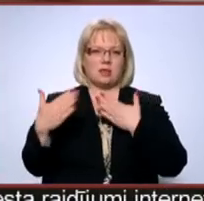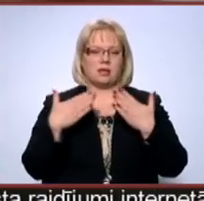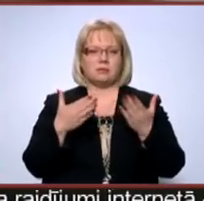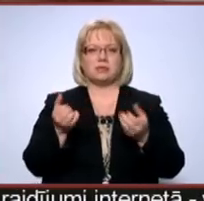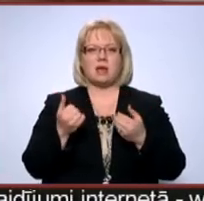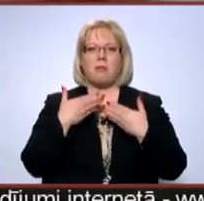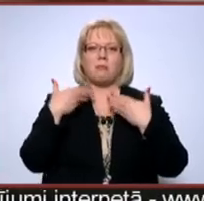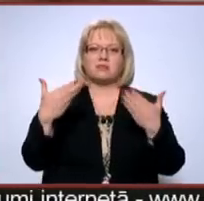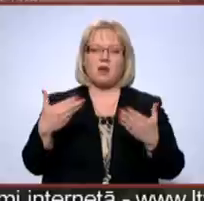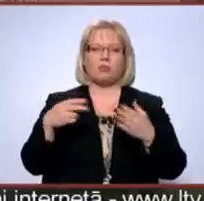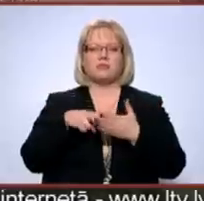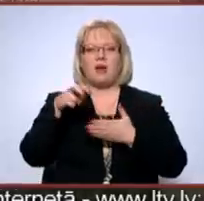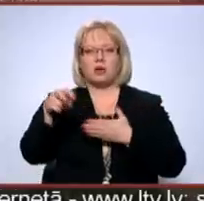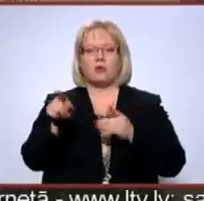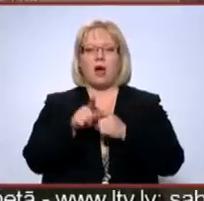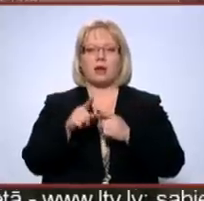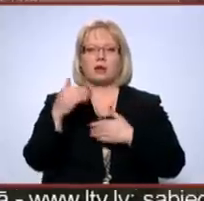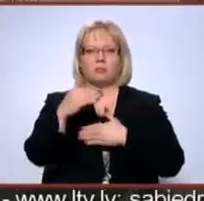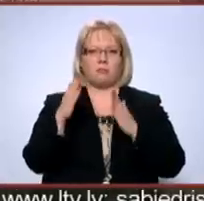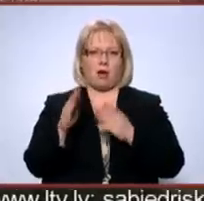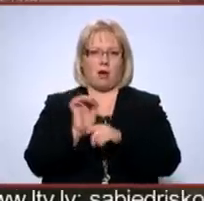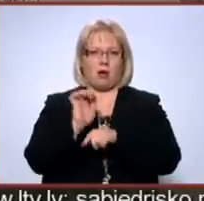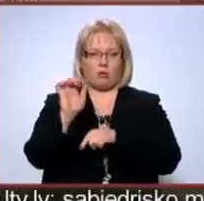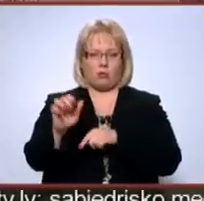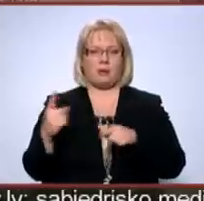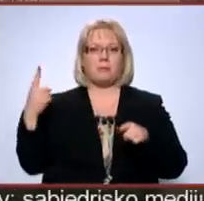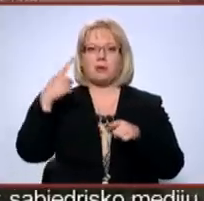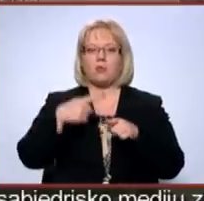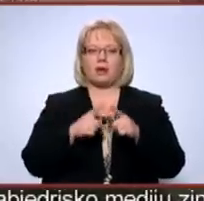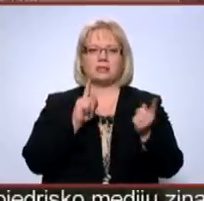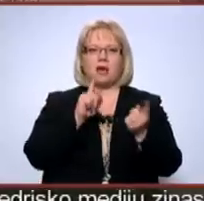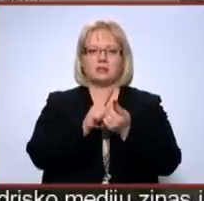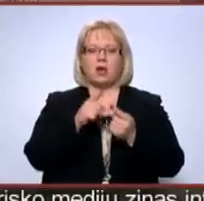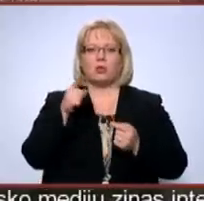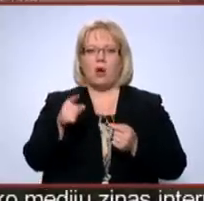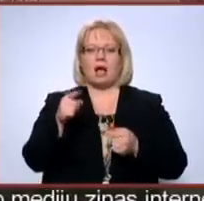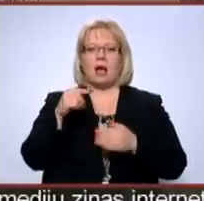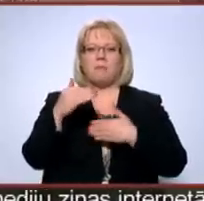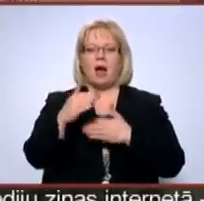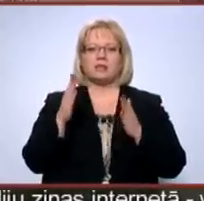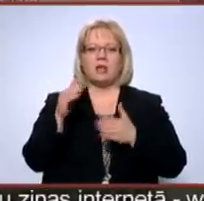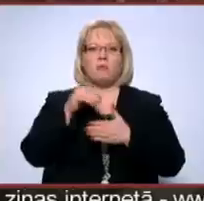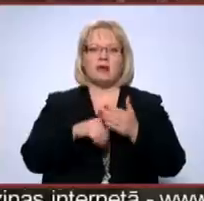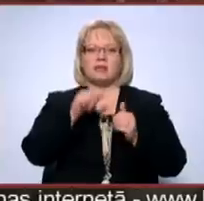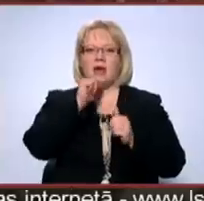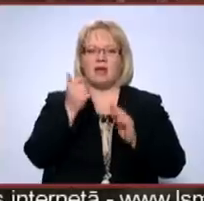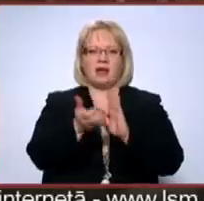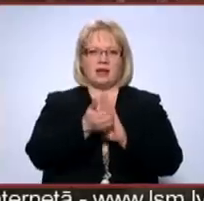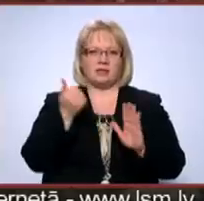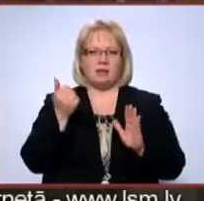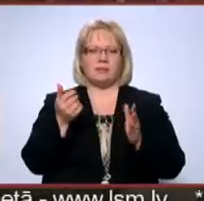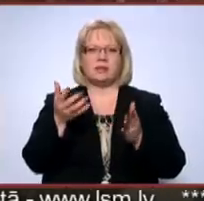saņem apsēkums vēstuls dažkārt arī pa kādam sūtījumam. Taču pirmo reizi saskārusies ar to, ka paciņu pastā nevar izņemt.